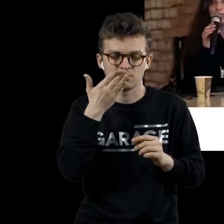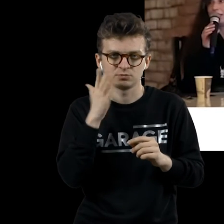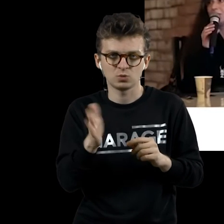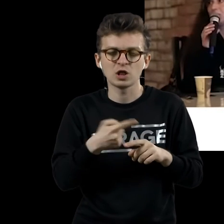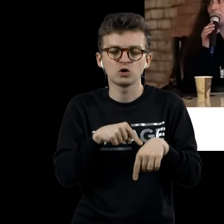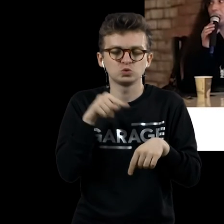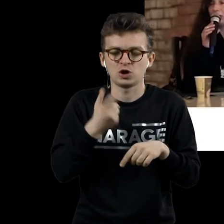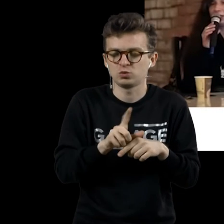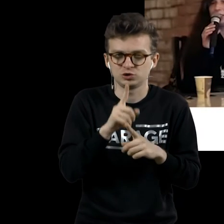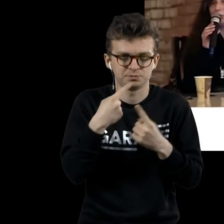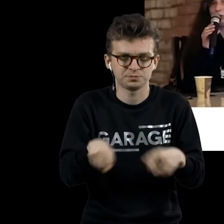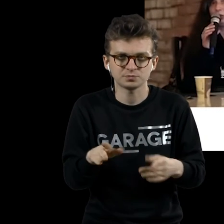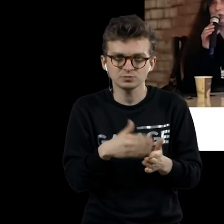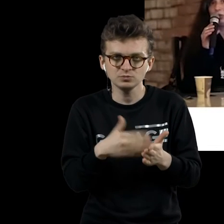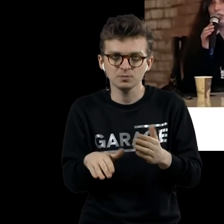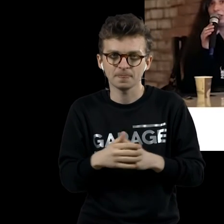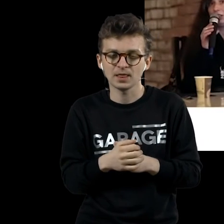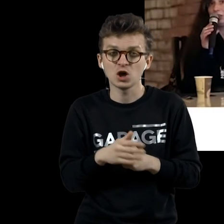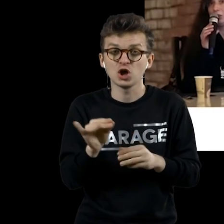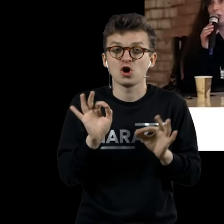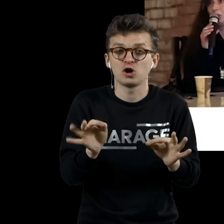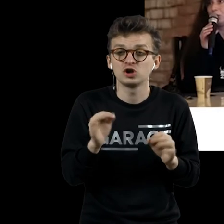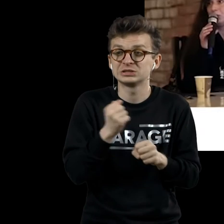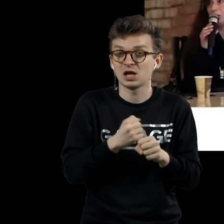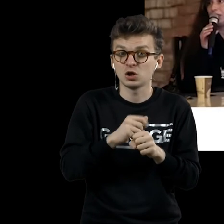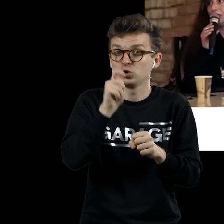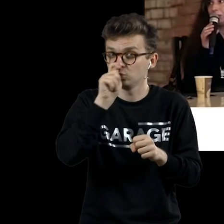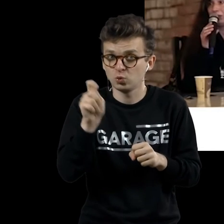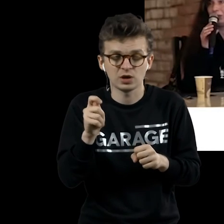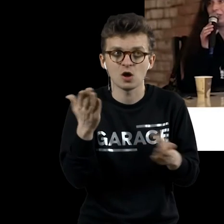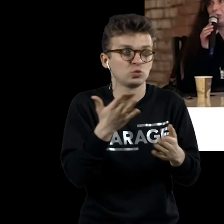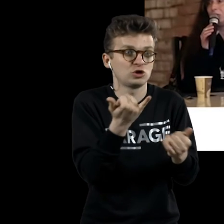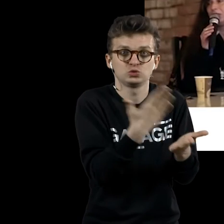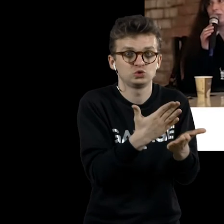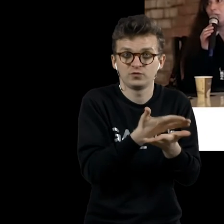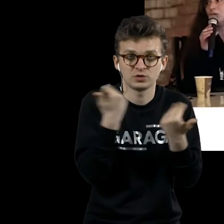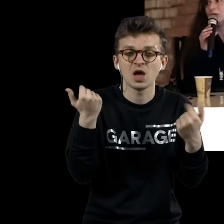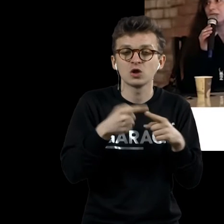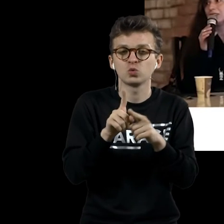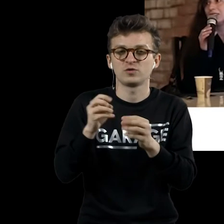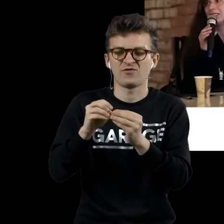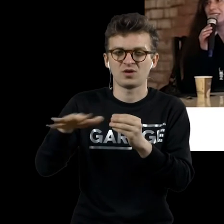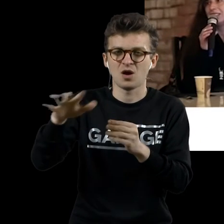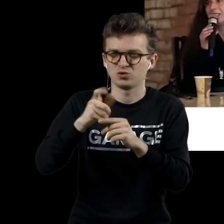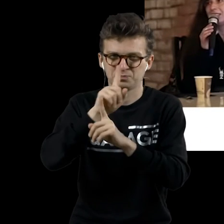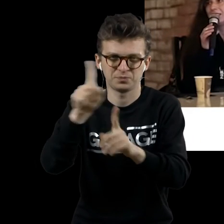И, конечно, создать несуществующие духи – это произведение из области инфратонкого.